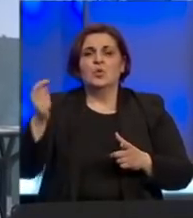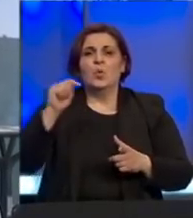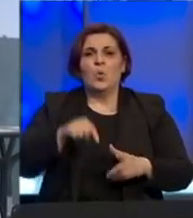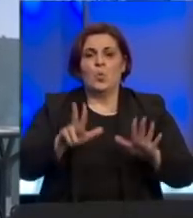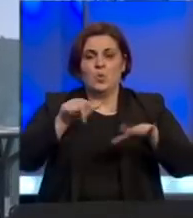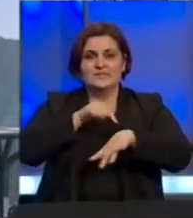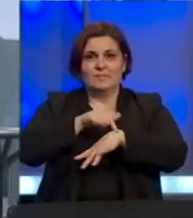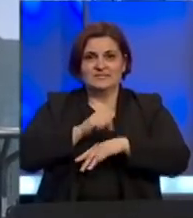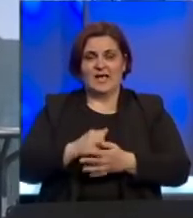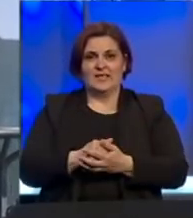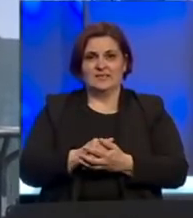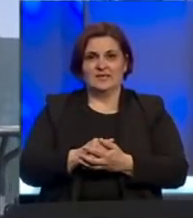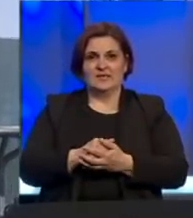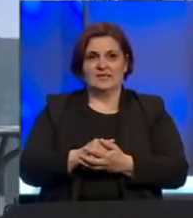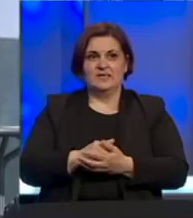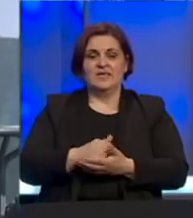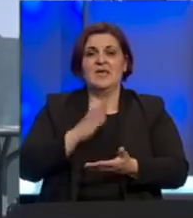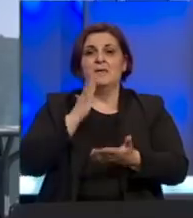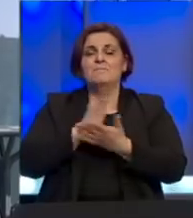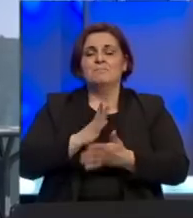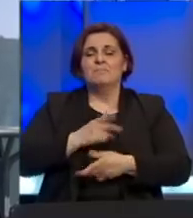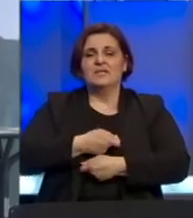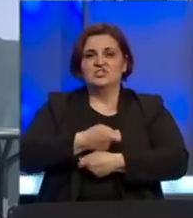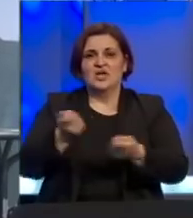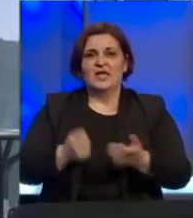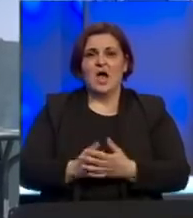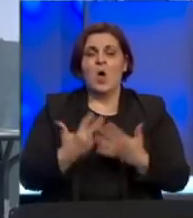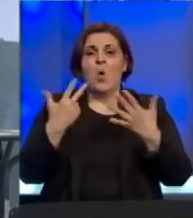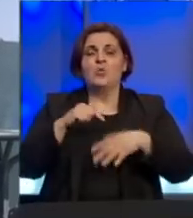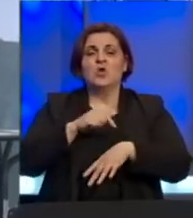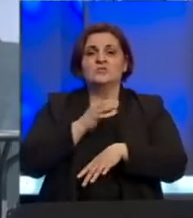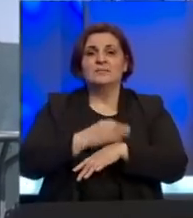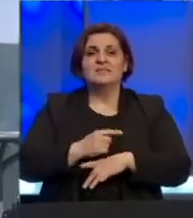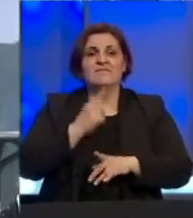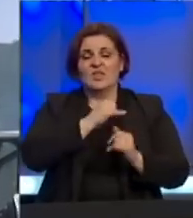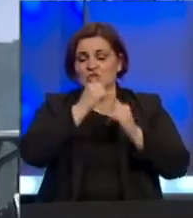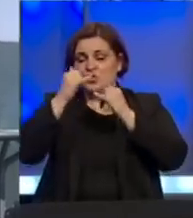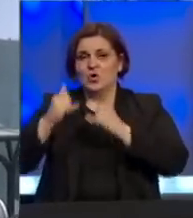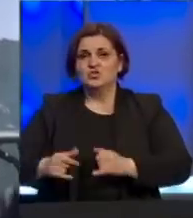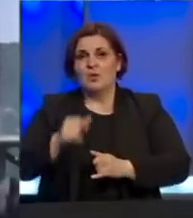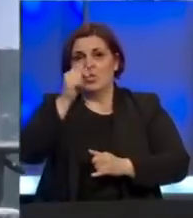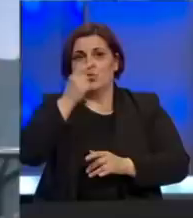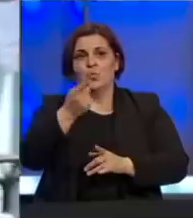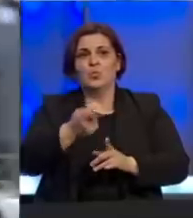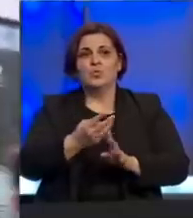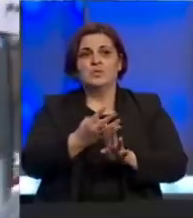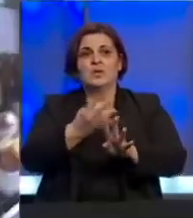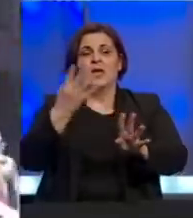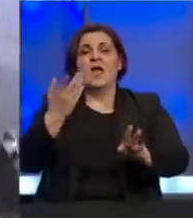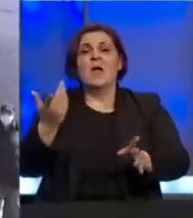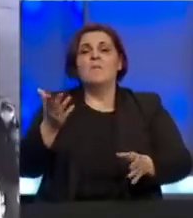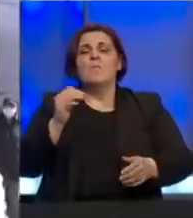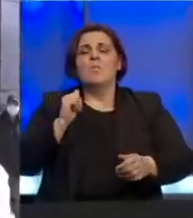ovdje u 8 sati bit će penzije dijeljene od 8 sati gada dosade šta od ljudi rade makratiraju ljude